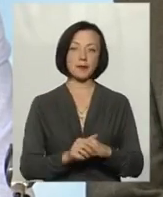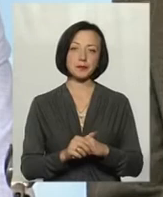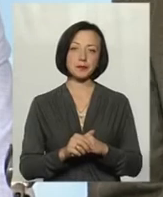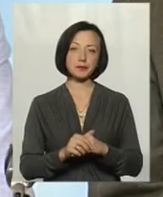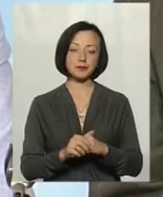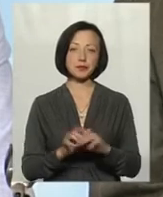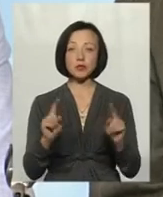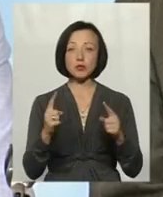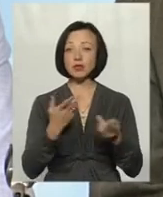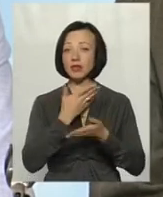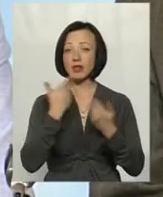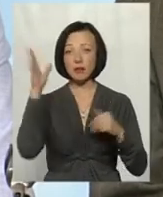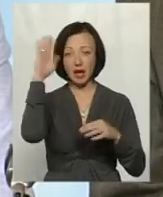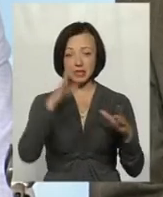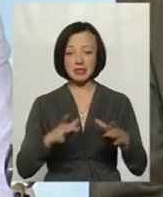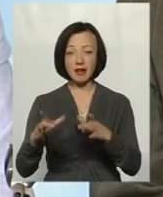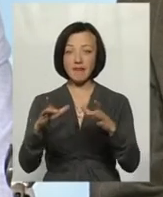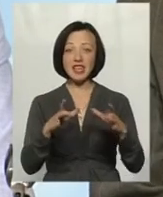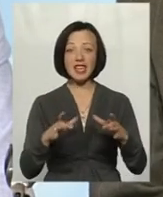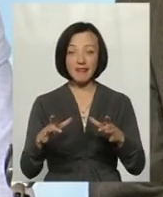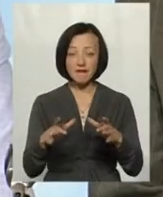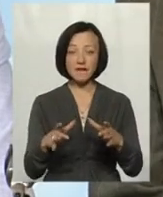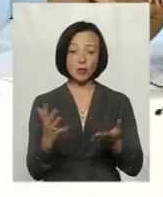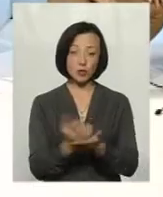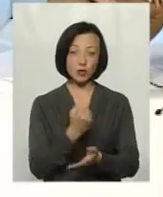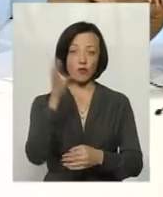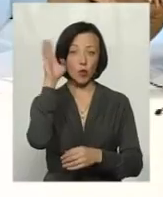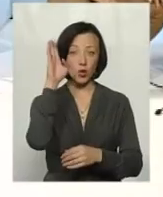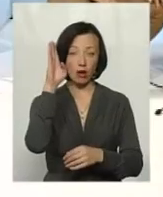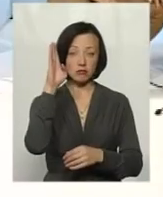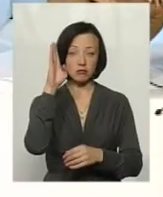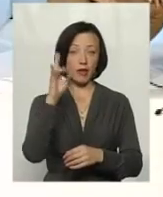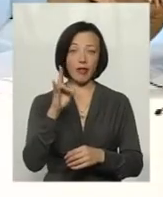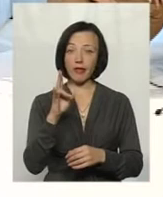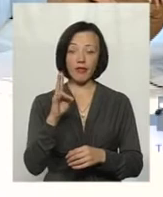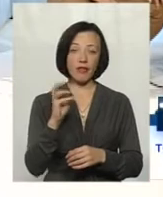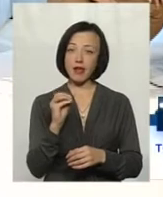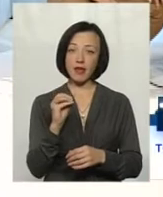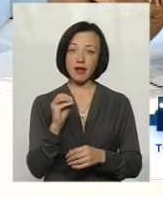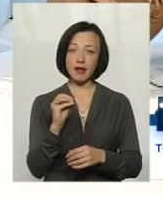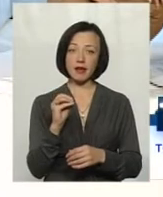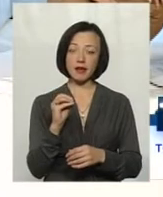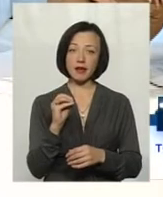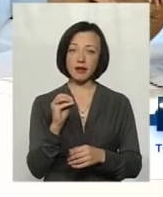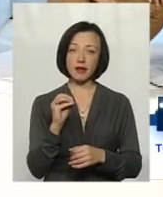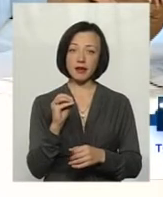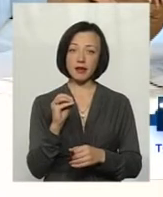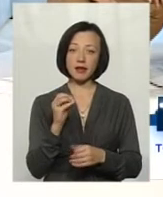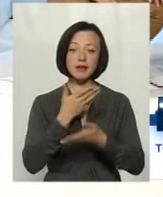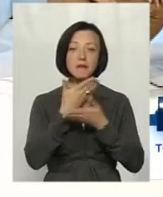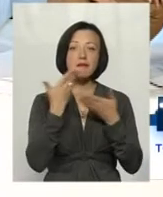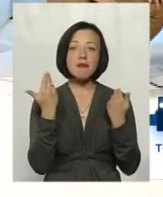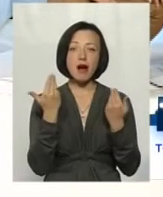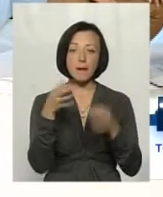Тому що немає ставків, і вода не має